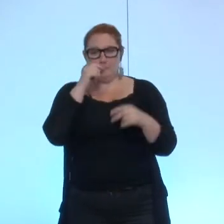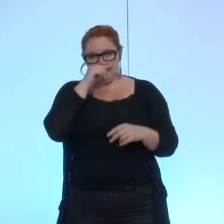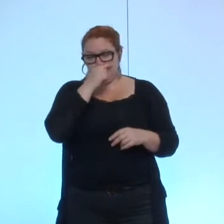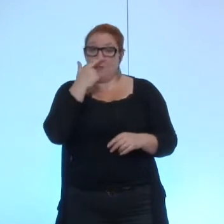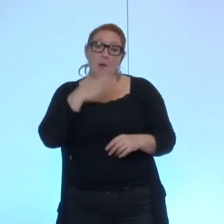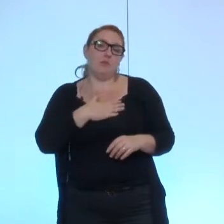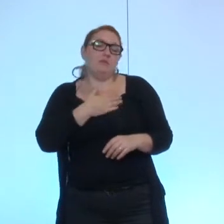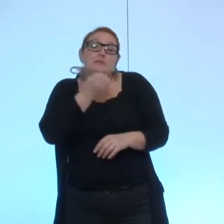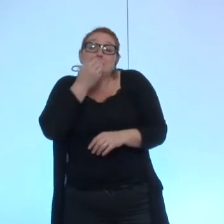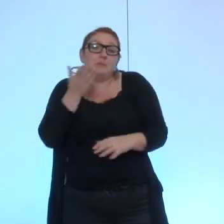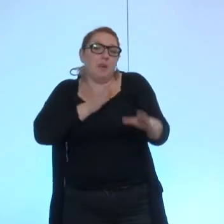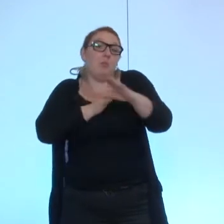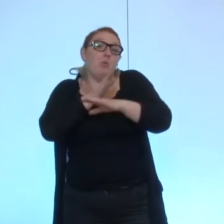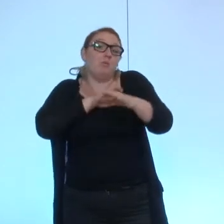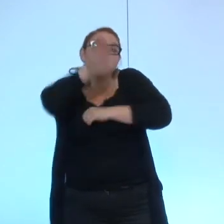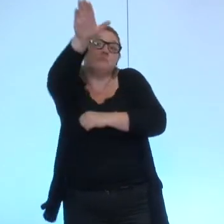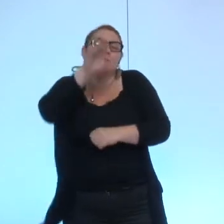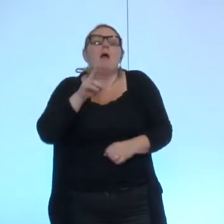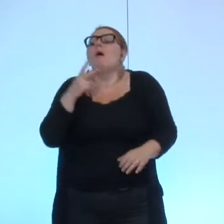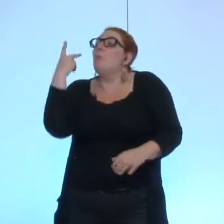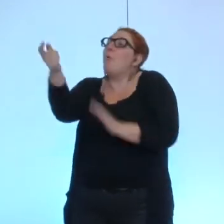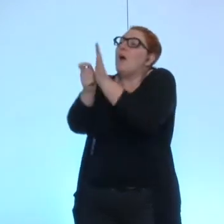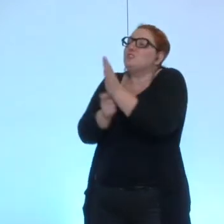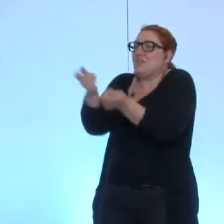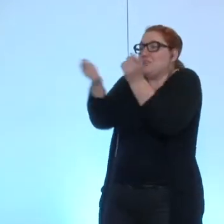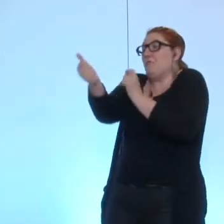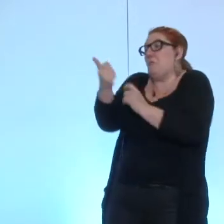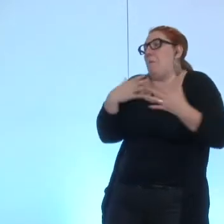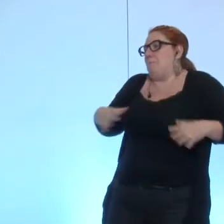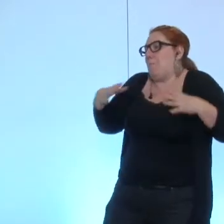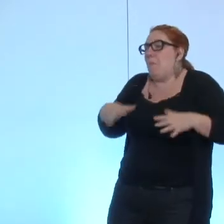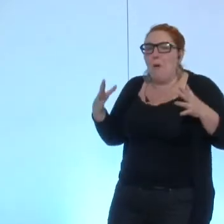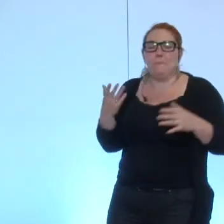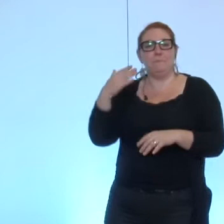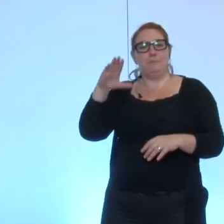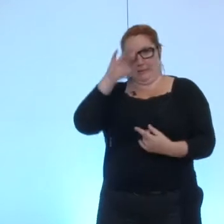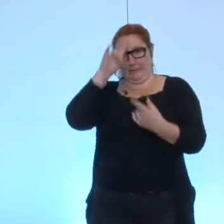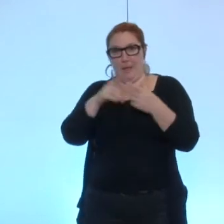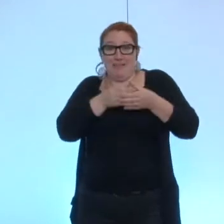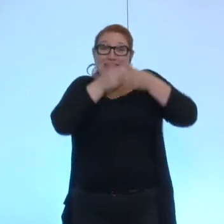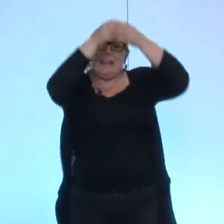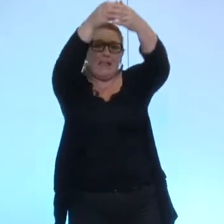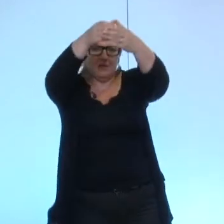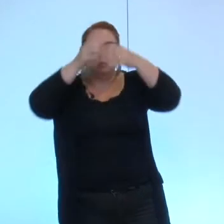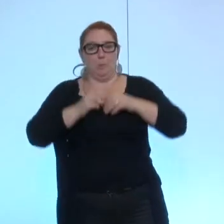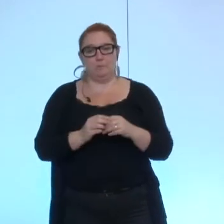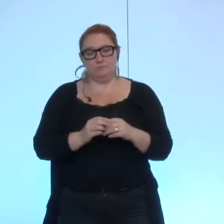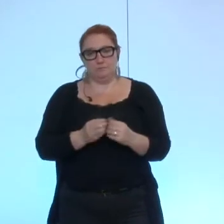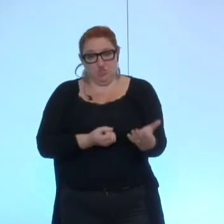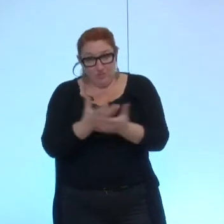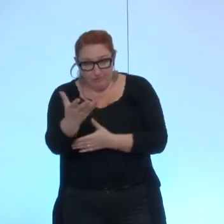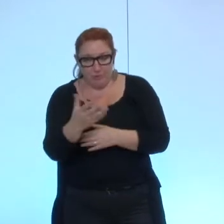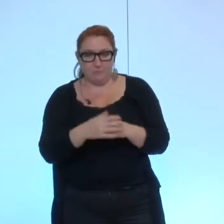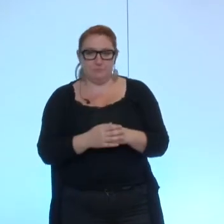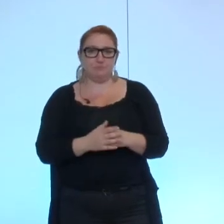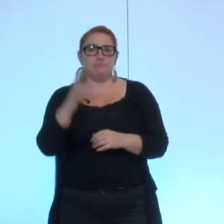alliez mais après vous gérez votre agenda c'est pour moi qui le gère par contre sur la délégation sachez que quand on allait